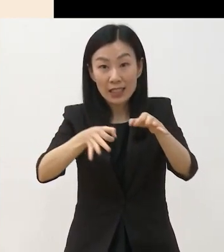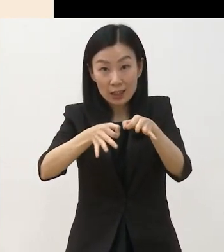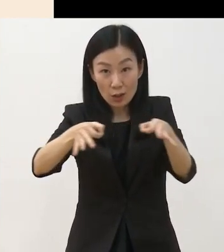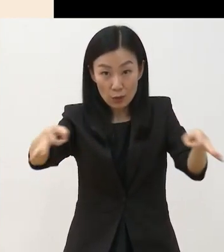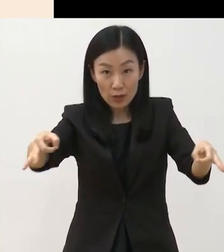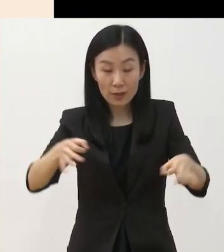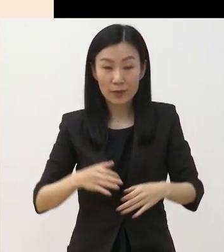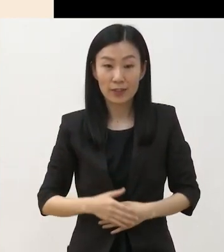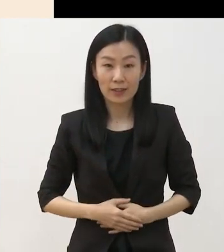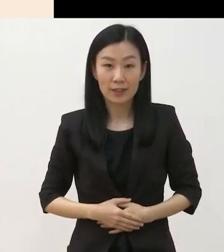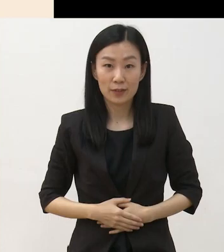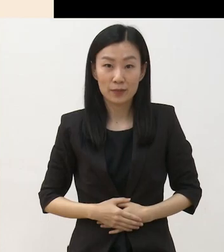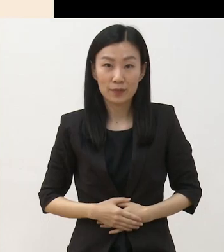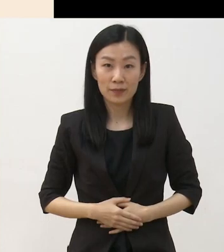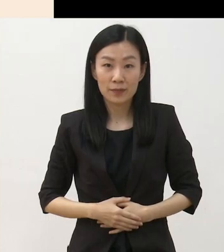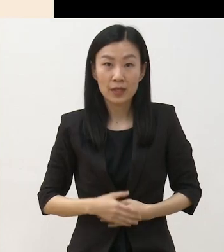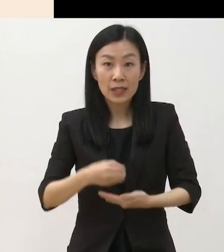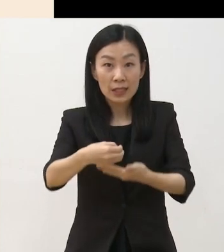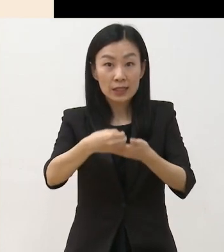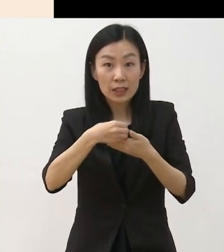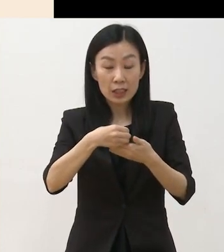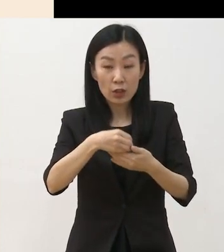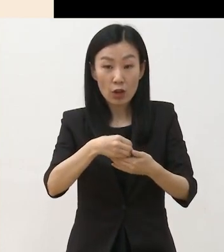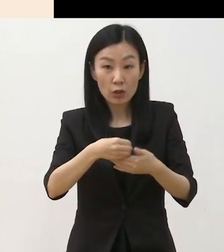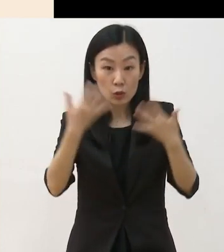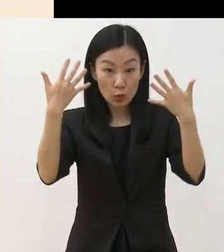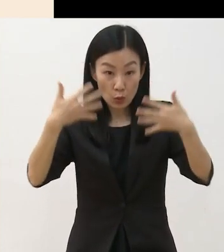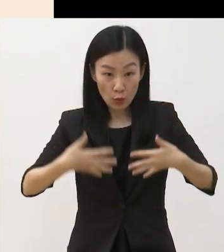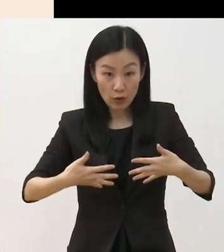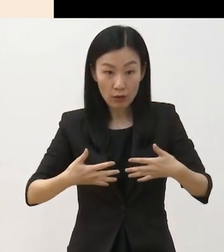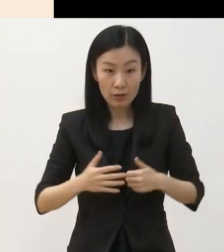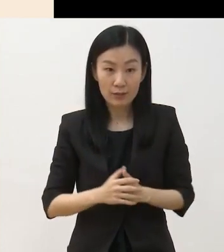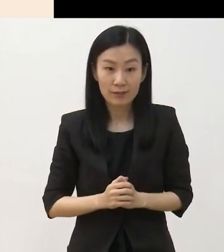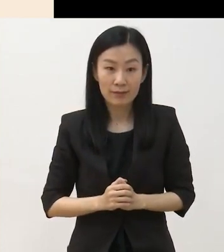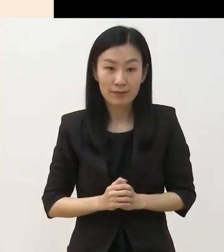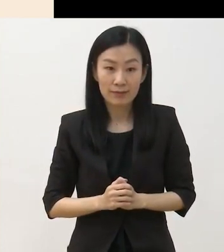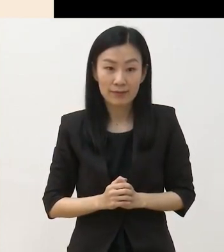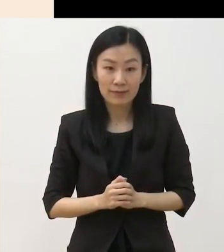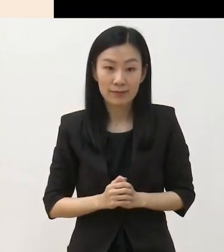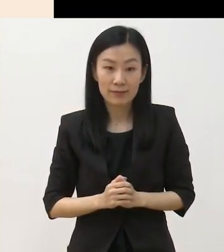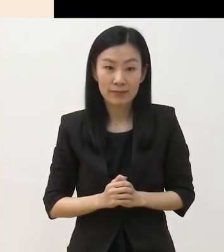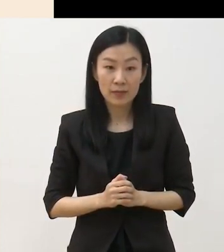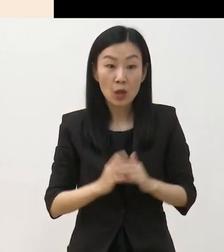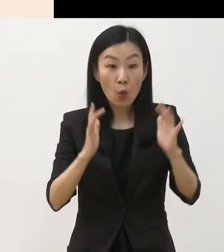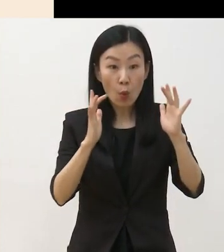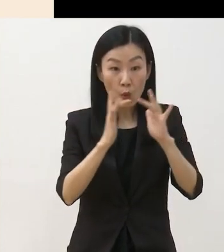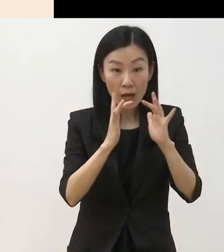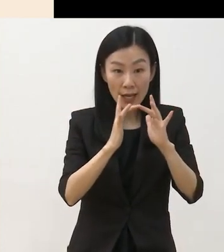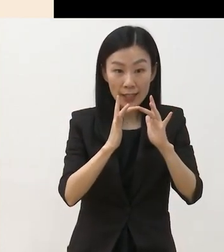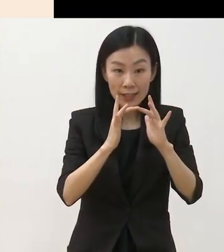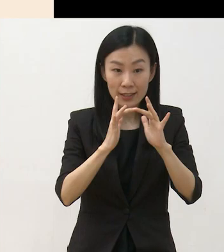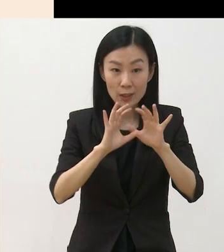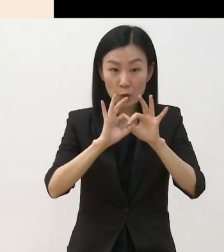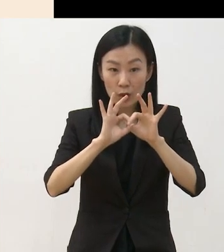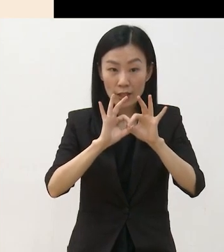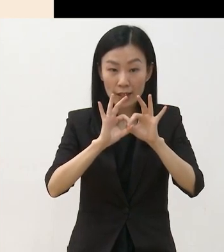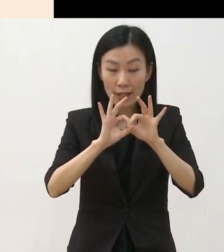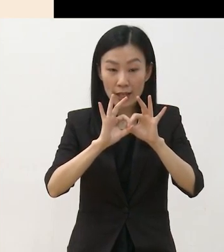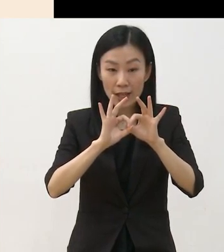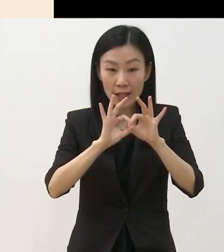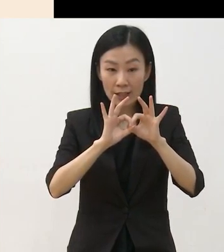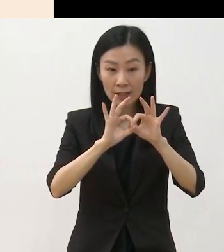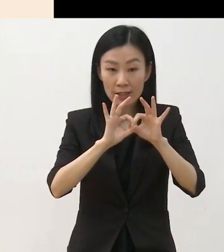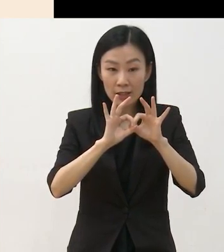지원 신청 조건은 올레 신작이나 올레 레파토리에서 했던 조건에